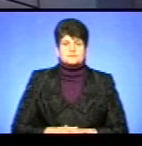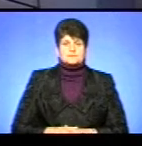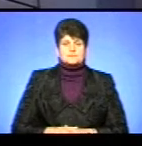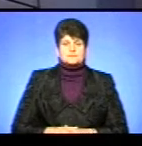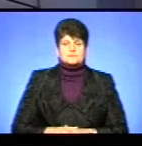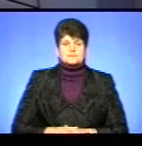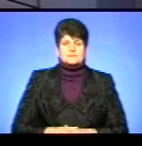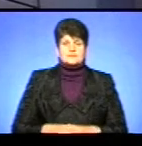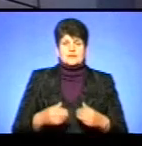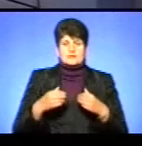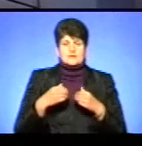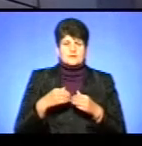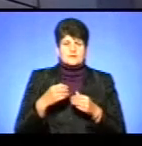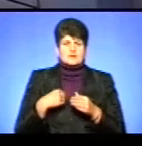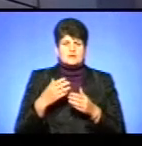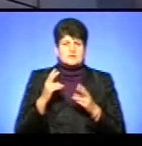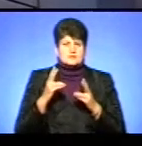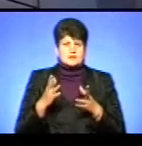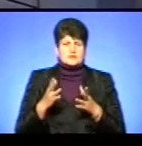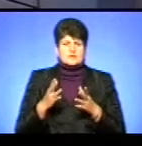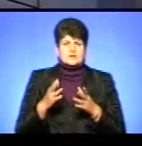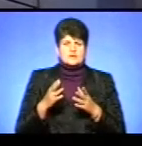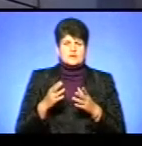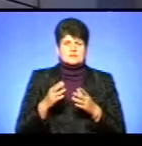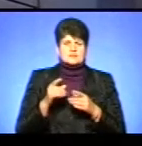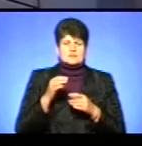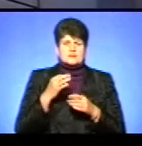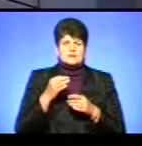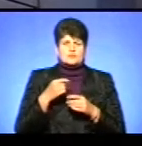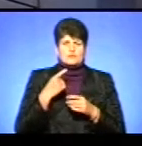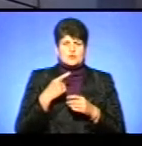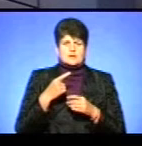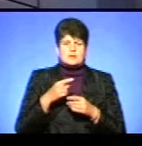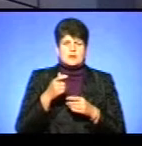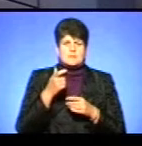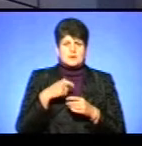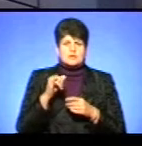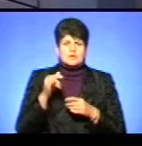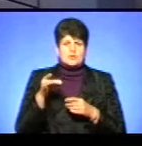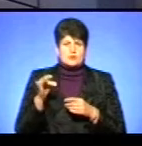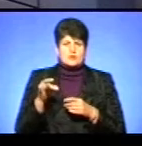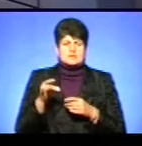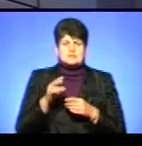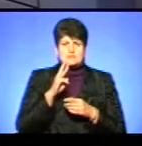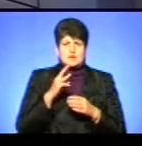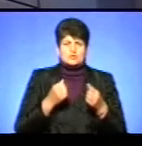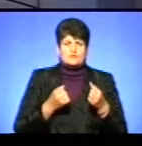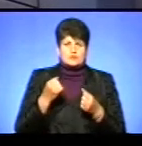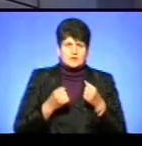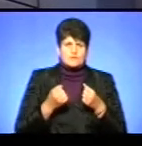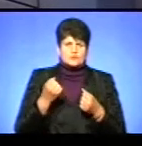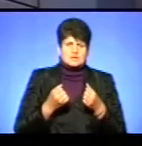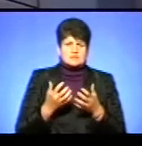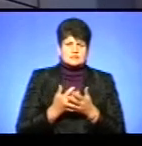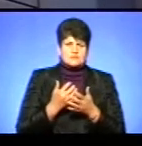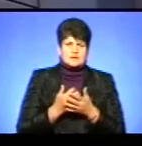Я не знаю, я в пільшій сенсі, я знаю, яку звучив пан Ігор, зарплату водіям, але наскільки я знаю, що водій заробляє,